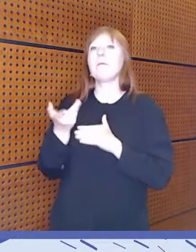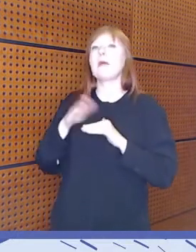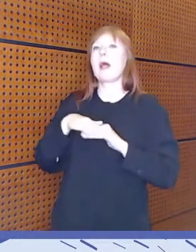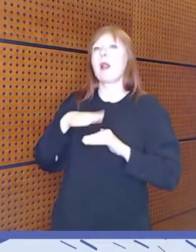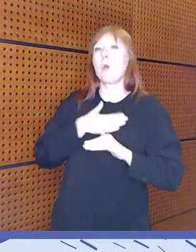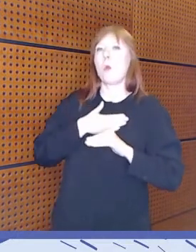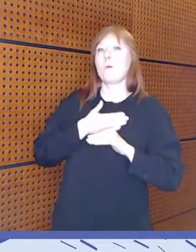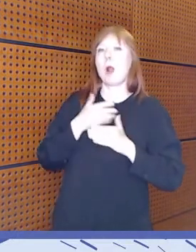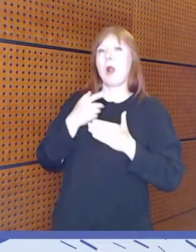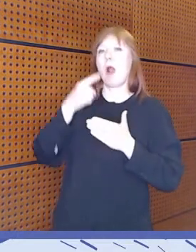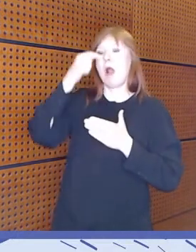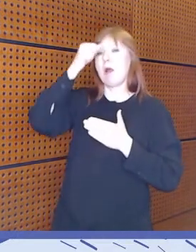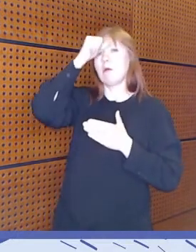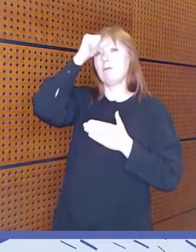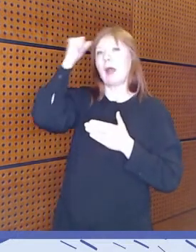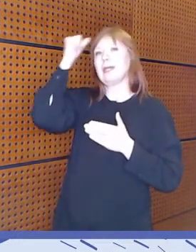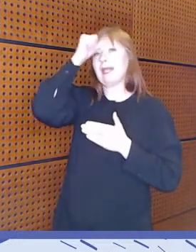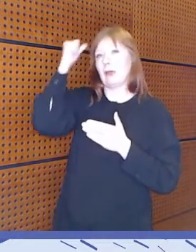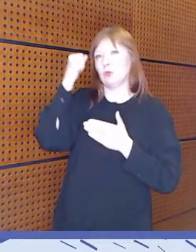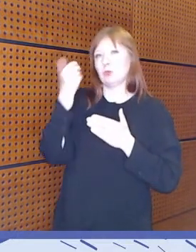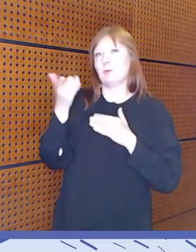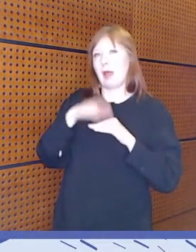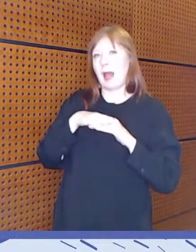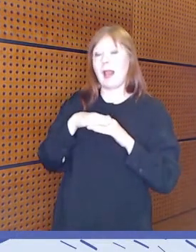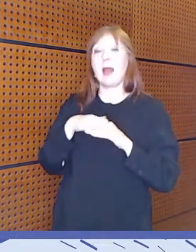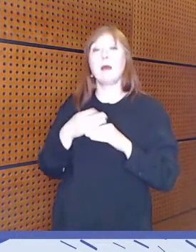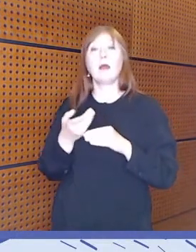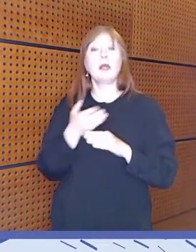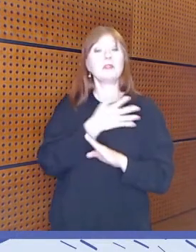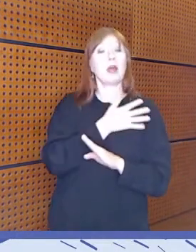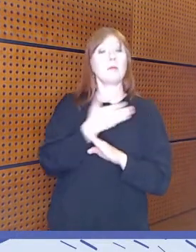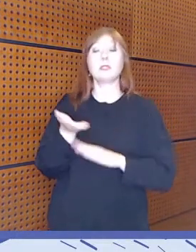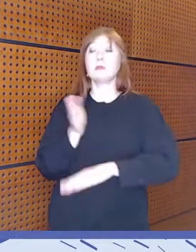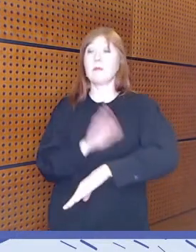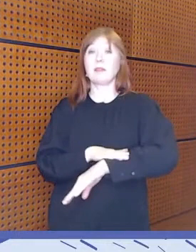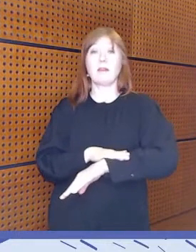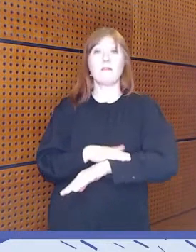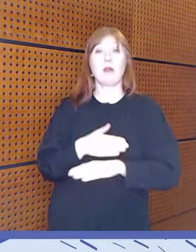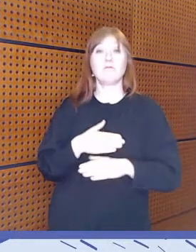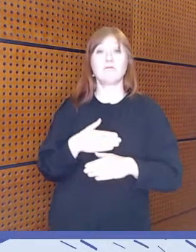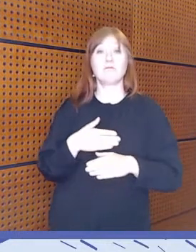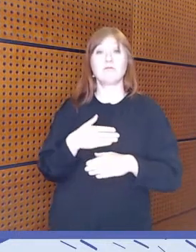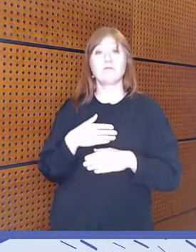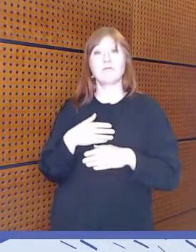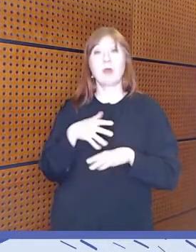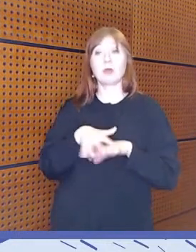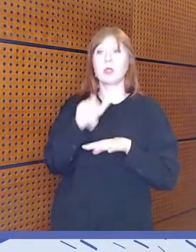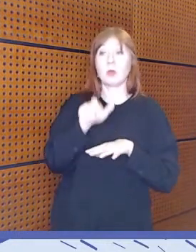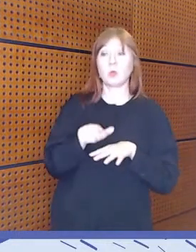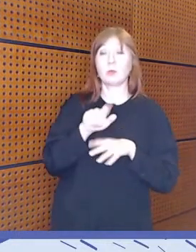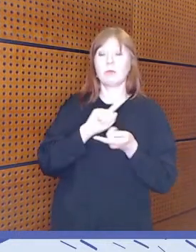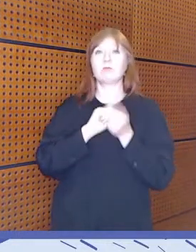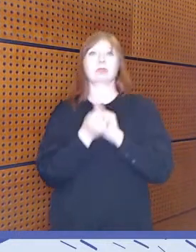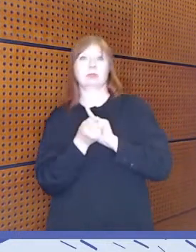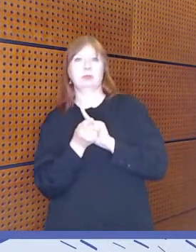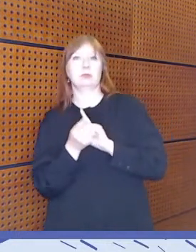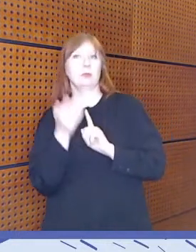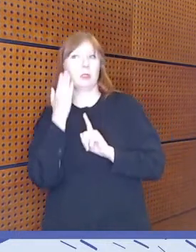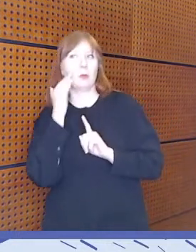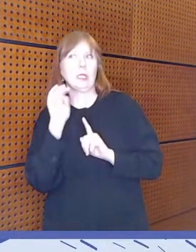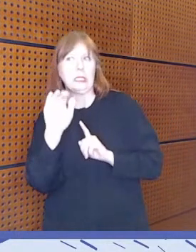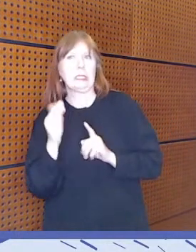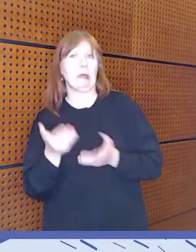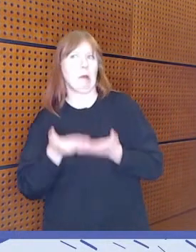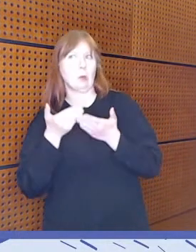osaavasta työntekijän roolista joudutkin tipahtamaan siihen, että joudut koko ajan pyytämään muita apua, kysymään uudelleen. Se vaikuttaa todella paljon siihen